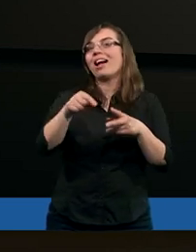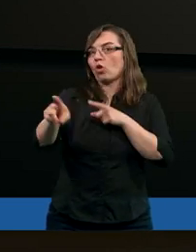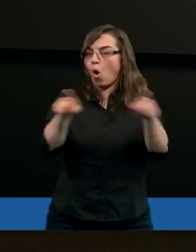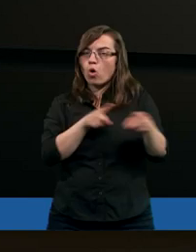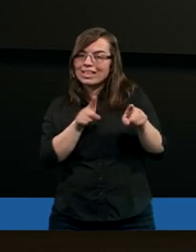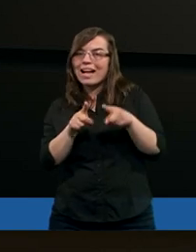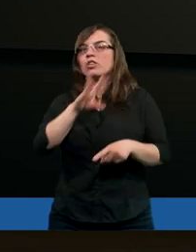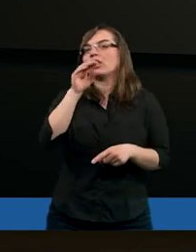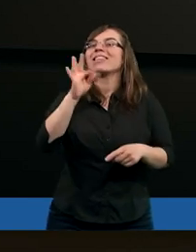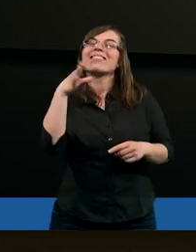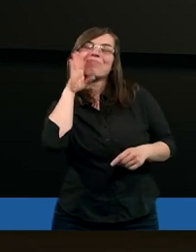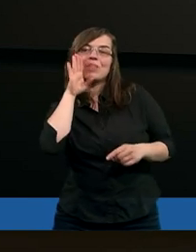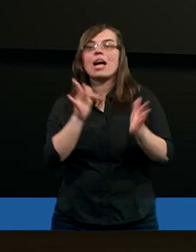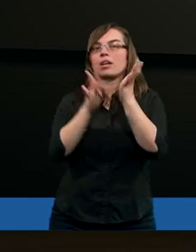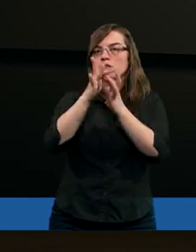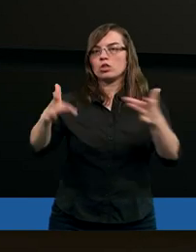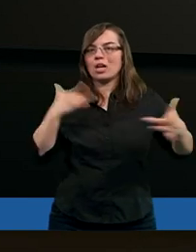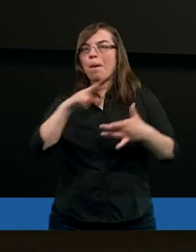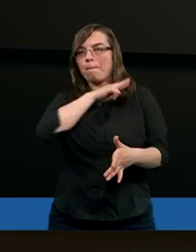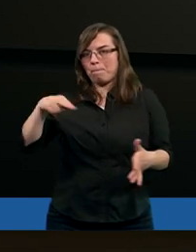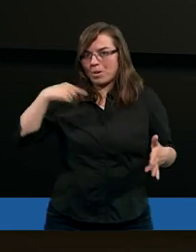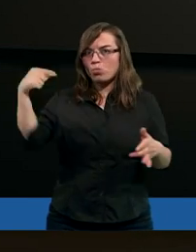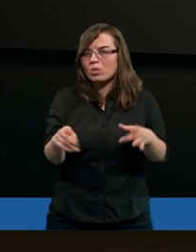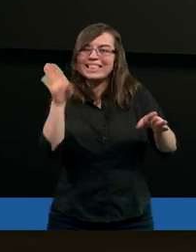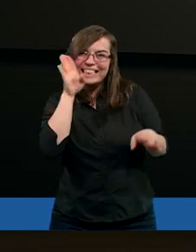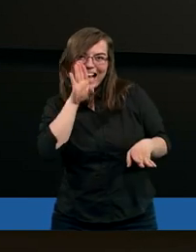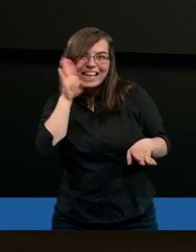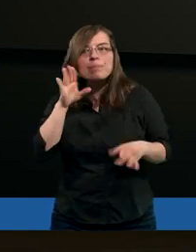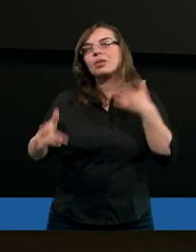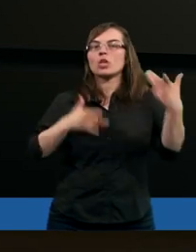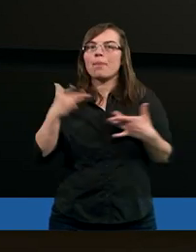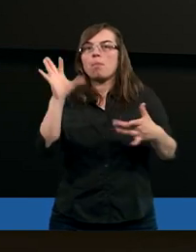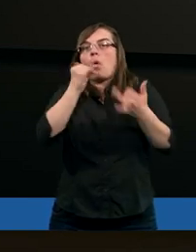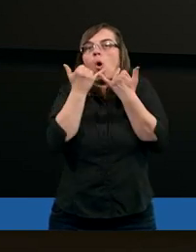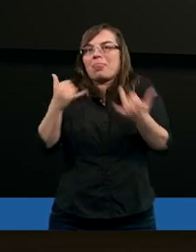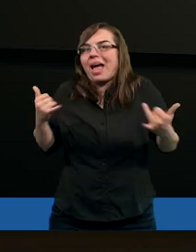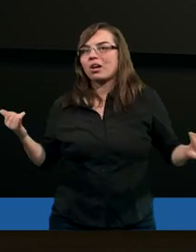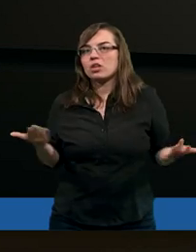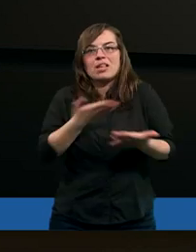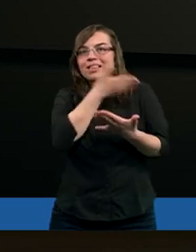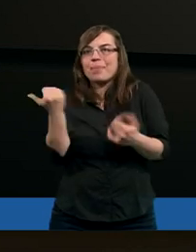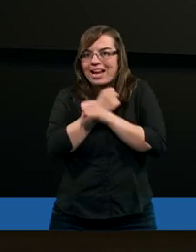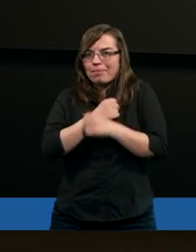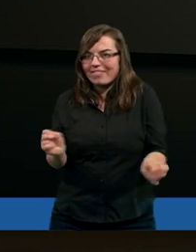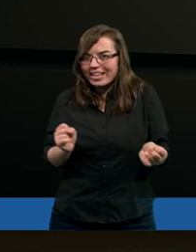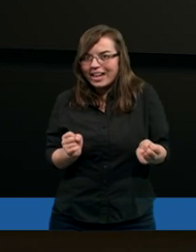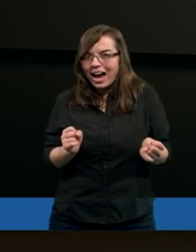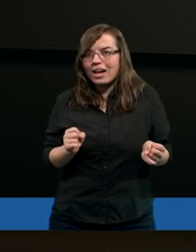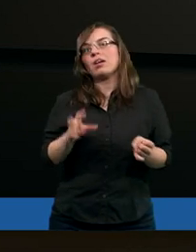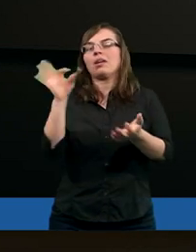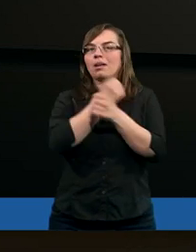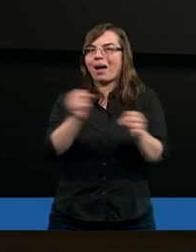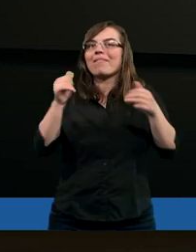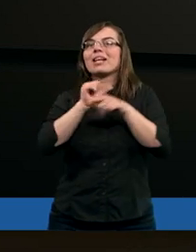oznacza, że tak jak Chrystus cierpiał, my musimy cierpieć, bo inaczej nie ma zbawienia.